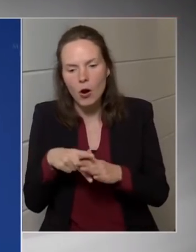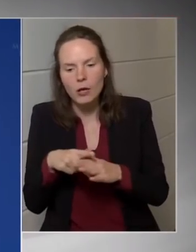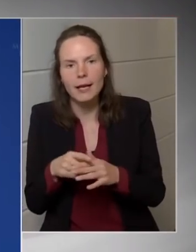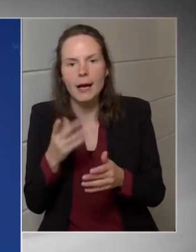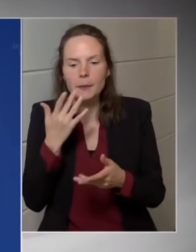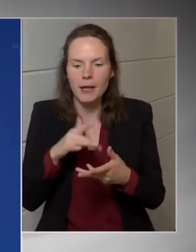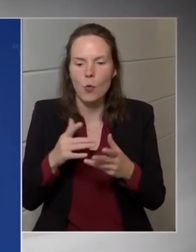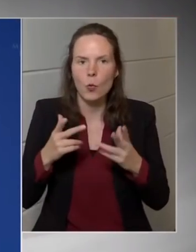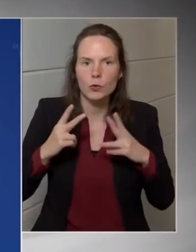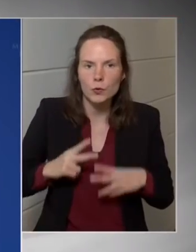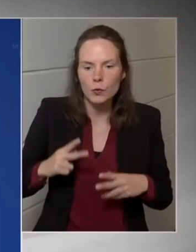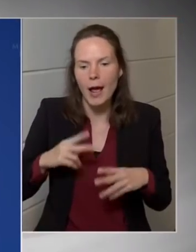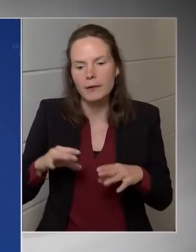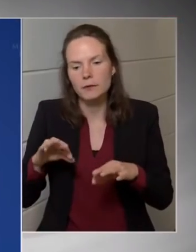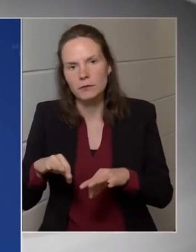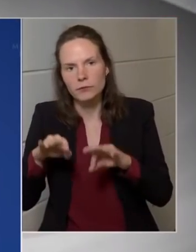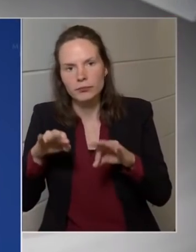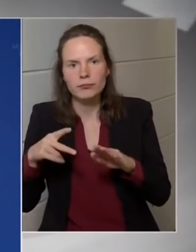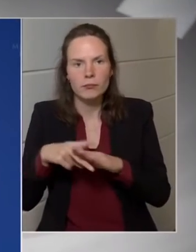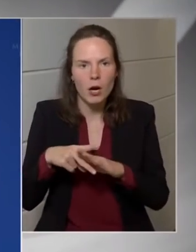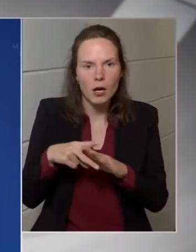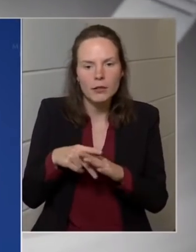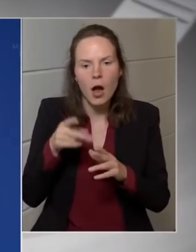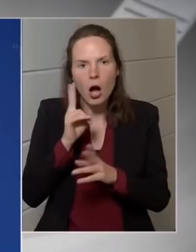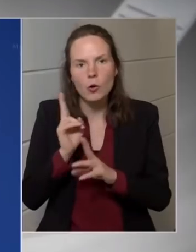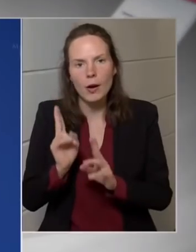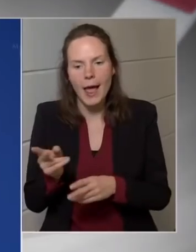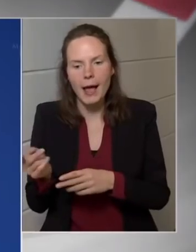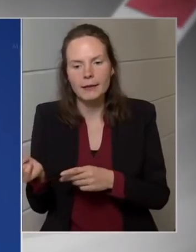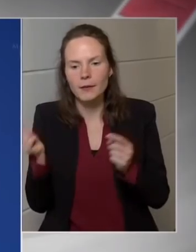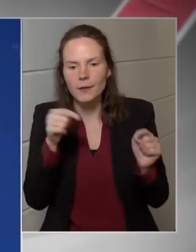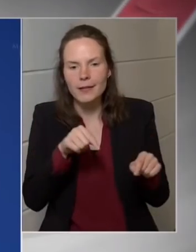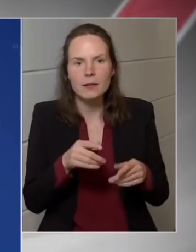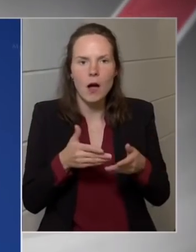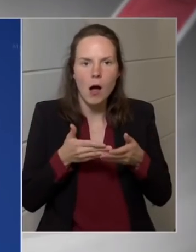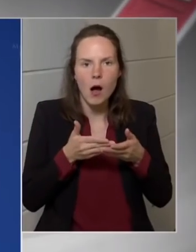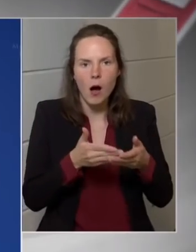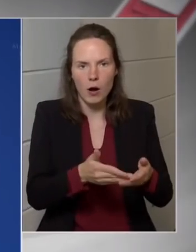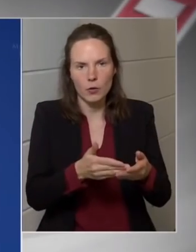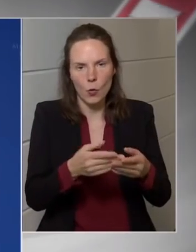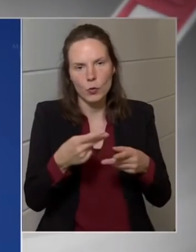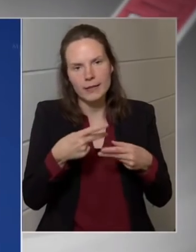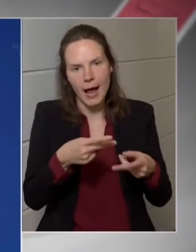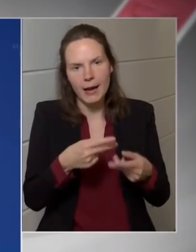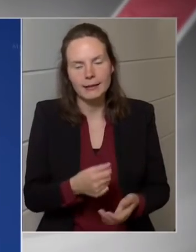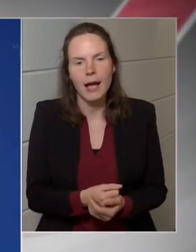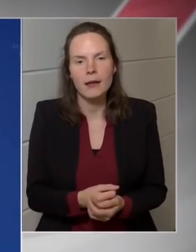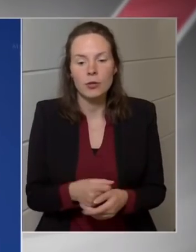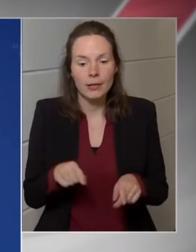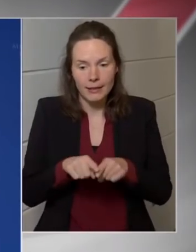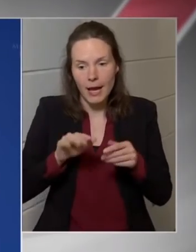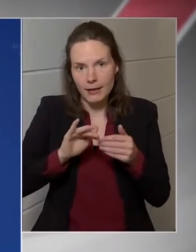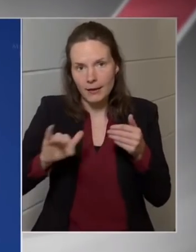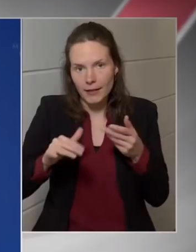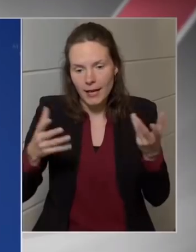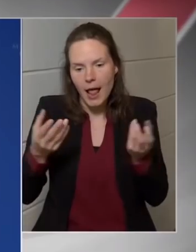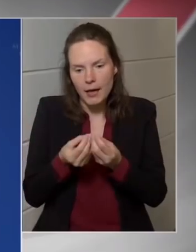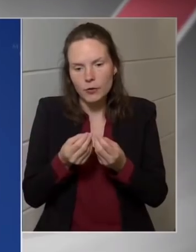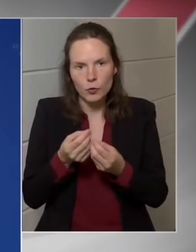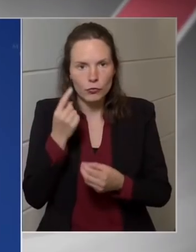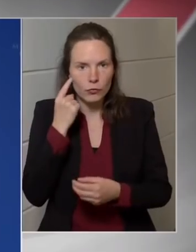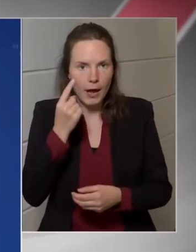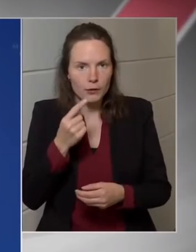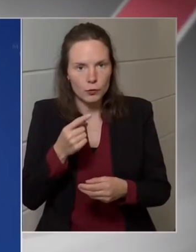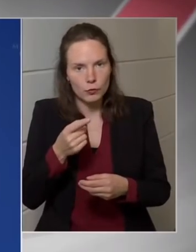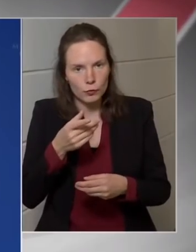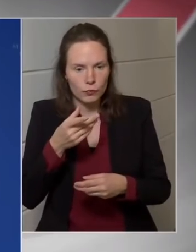részt kivételként nevesítő szankciókat, hogyha a vezetékes szállításnál bármilyen nehézség áll elő, tehát szünetel